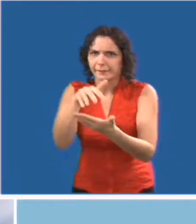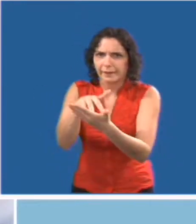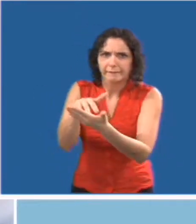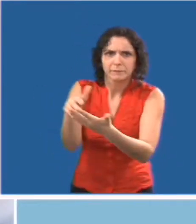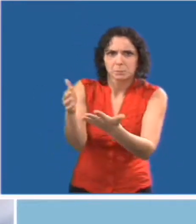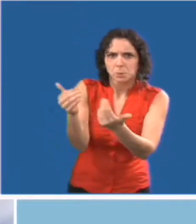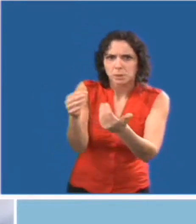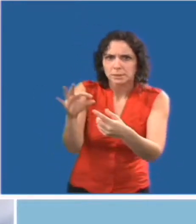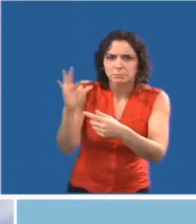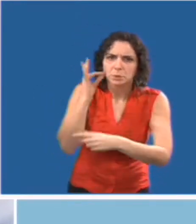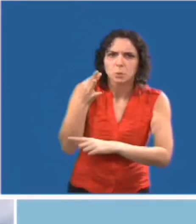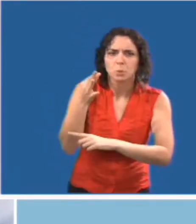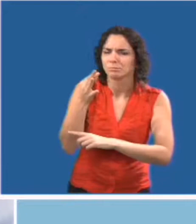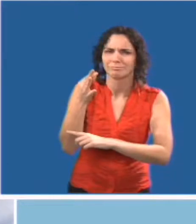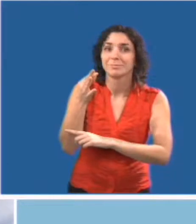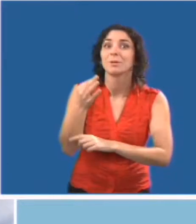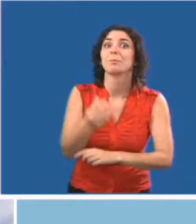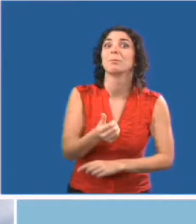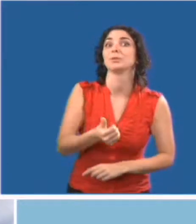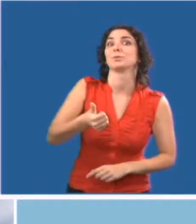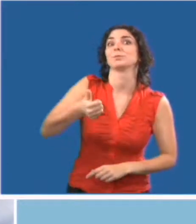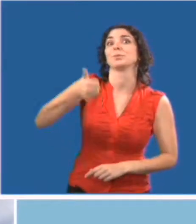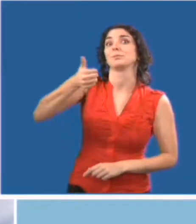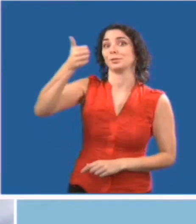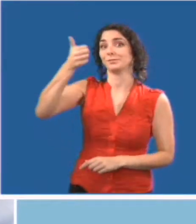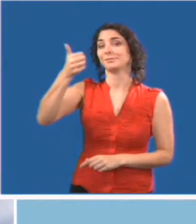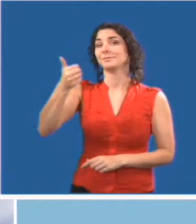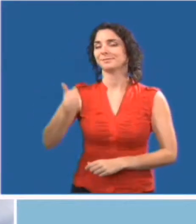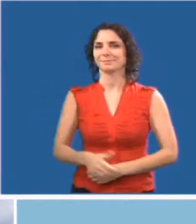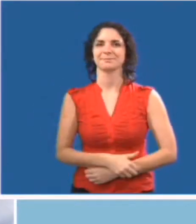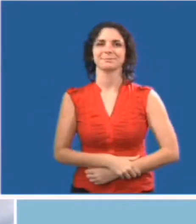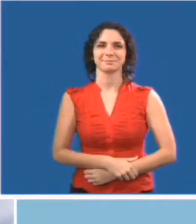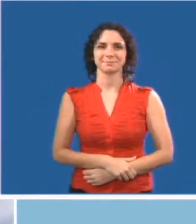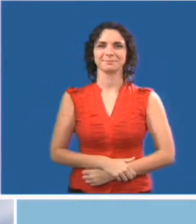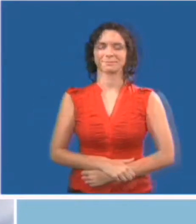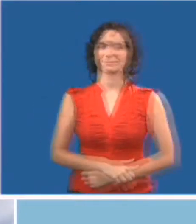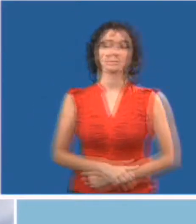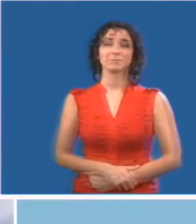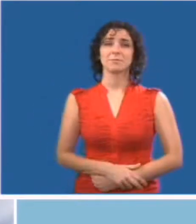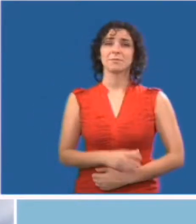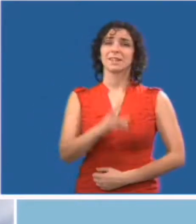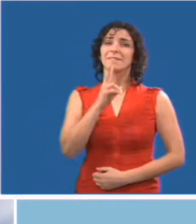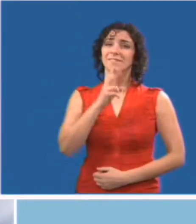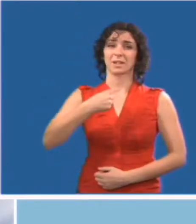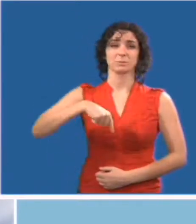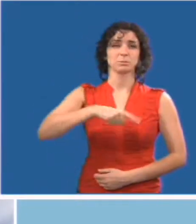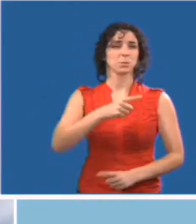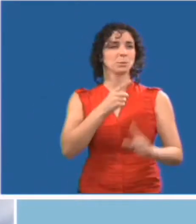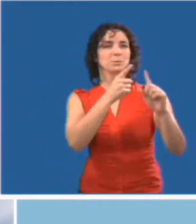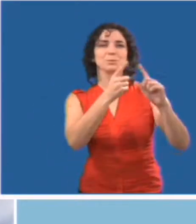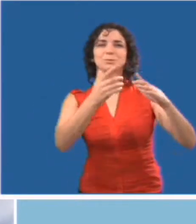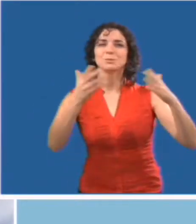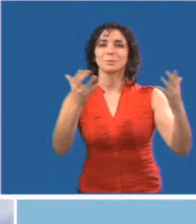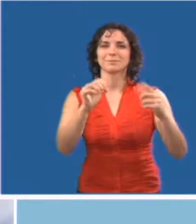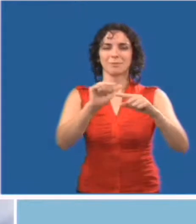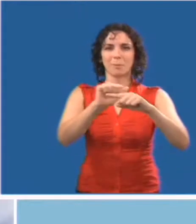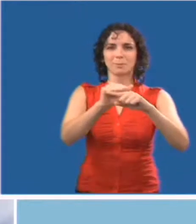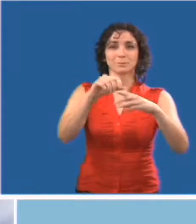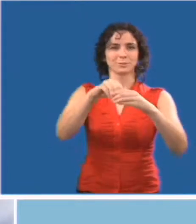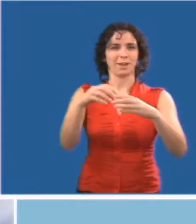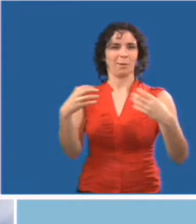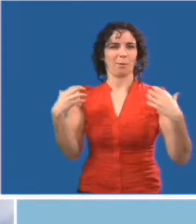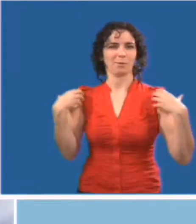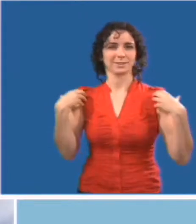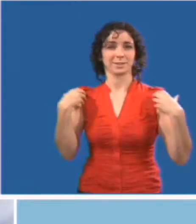servir le grand public. Cela va au-delà de la formation du personnel pour servir les